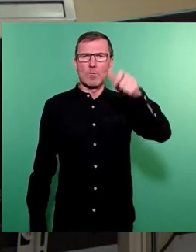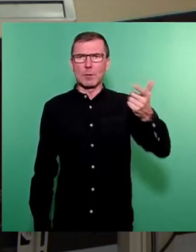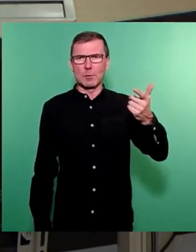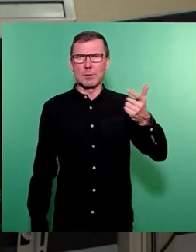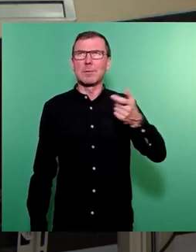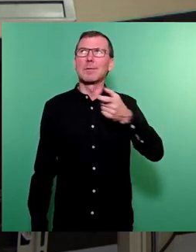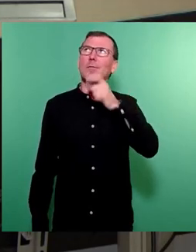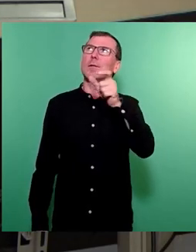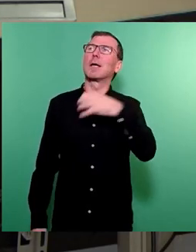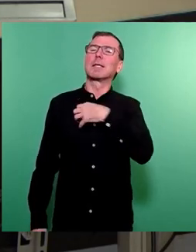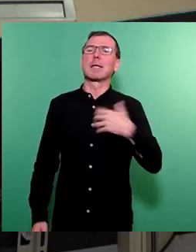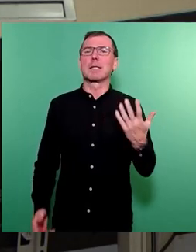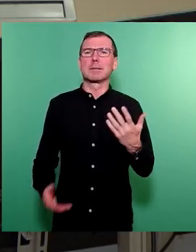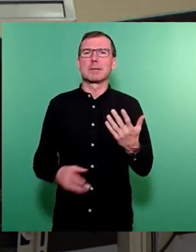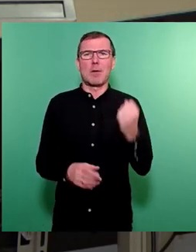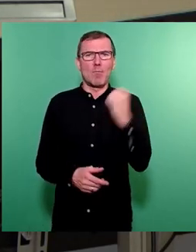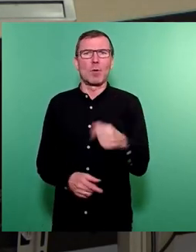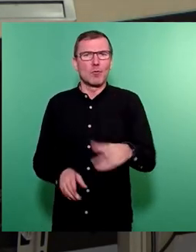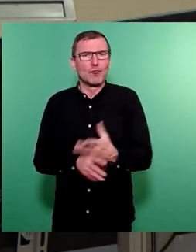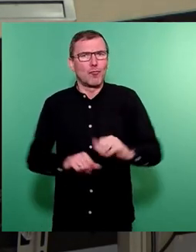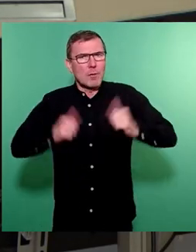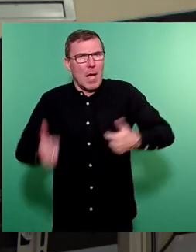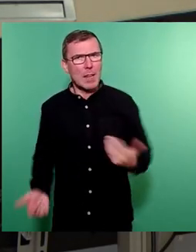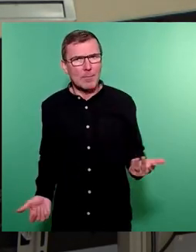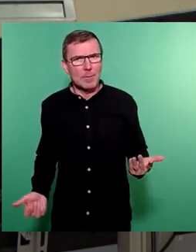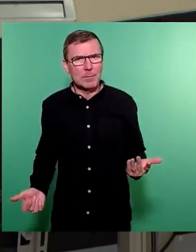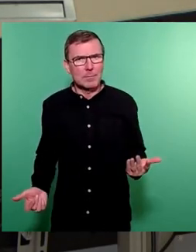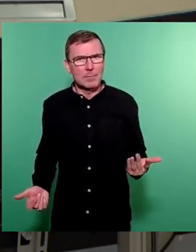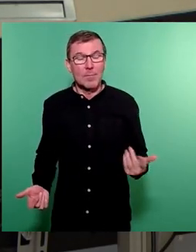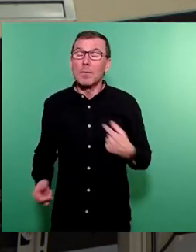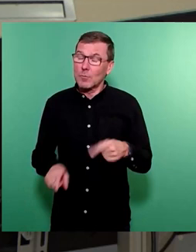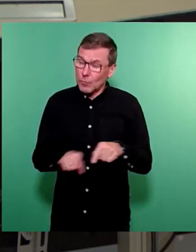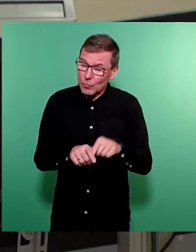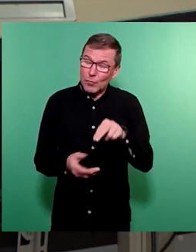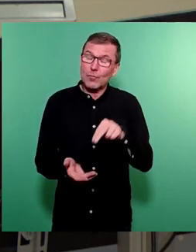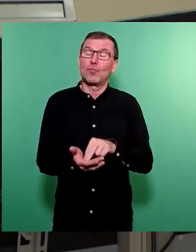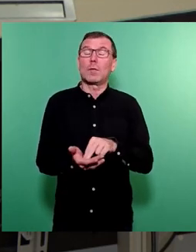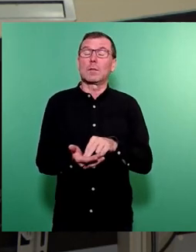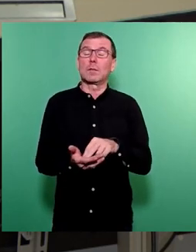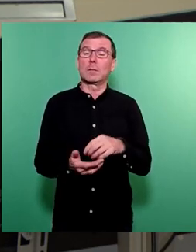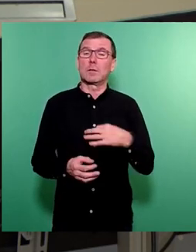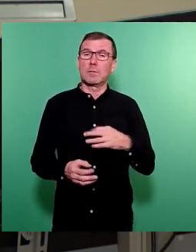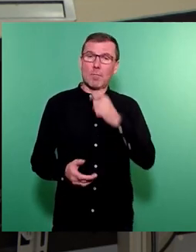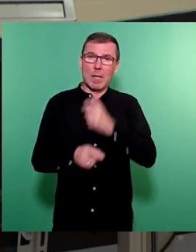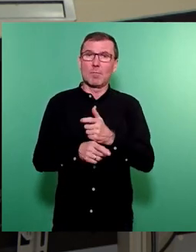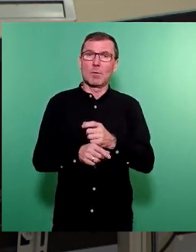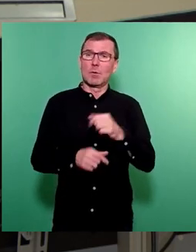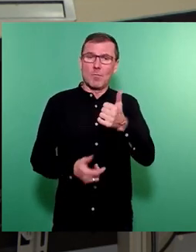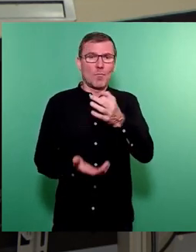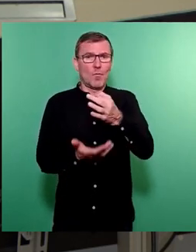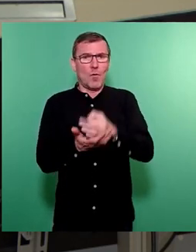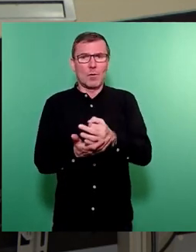Dresden leider schon erleben müssen. Wir sind zuständig, wenn es darum geht, dass wir hier vor Ort jede